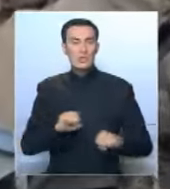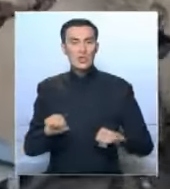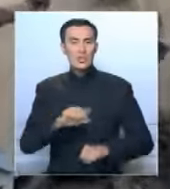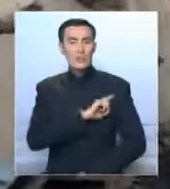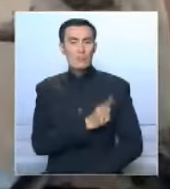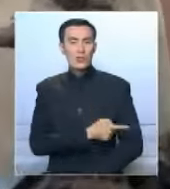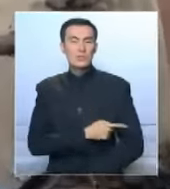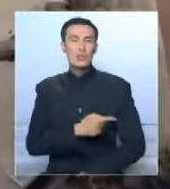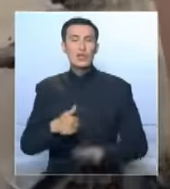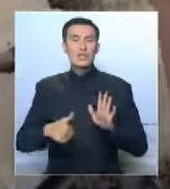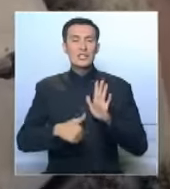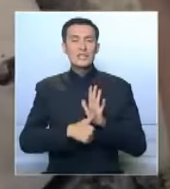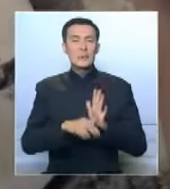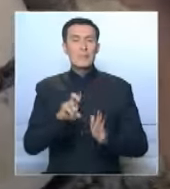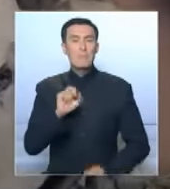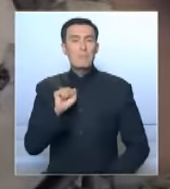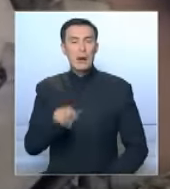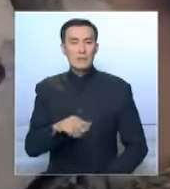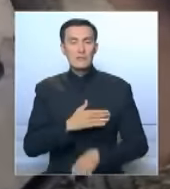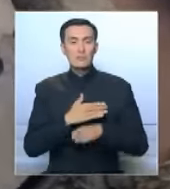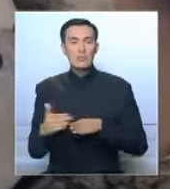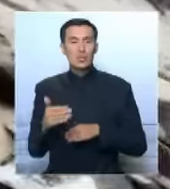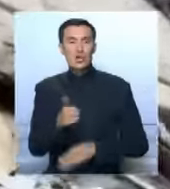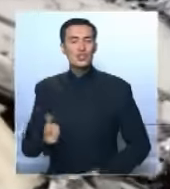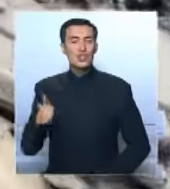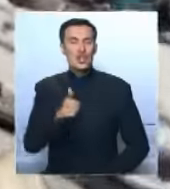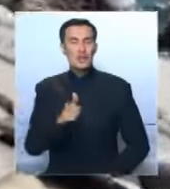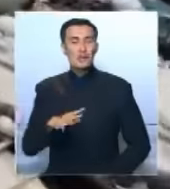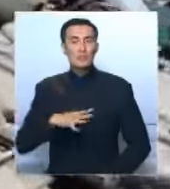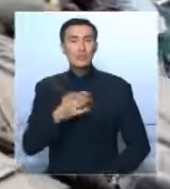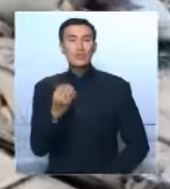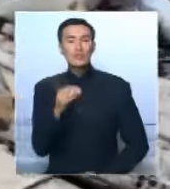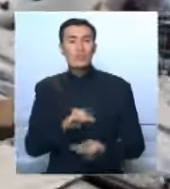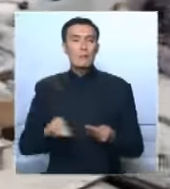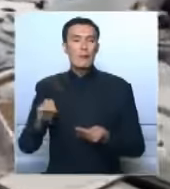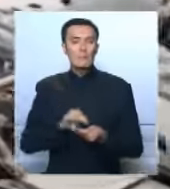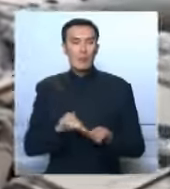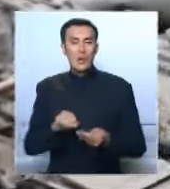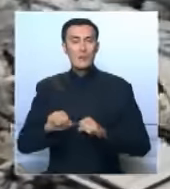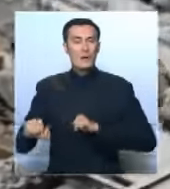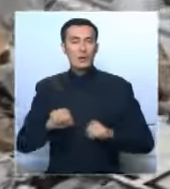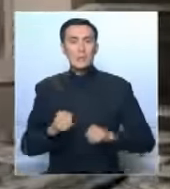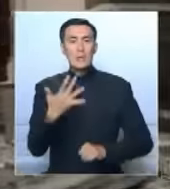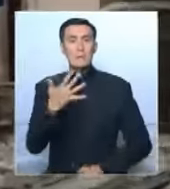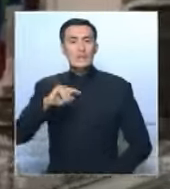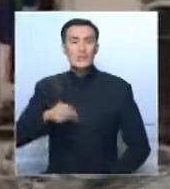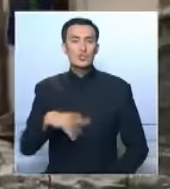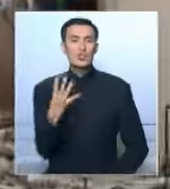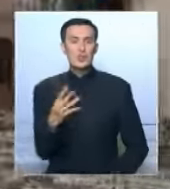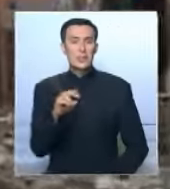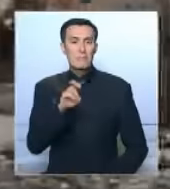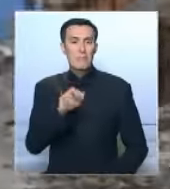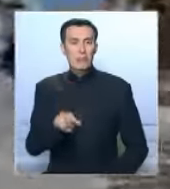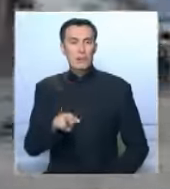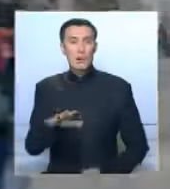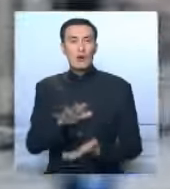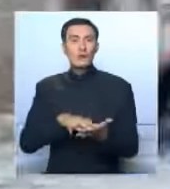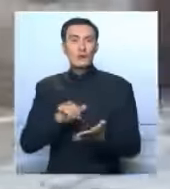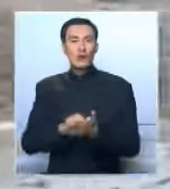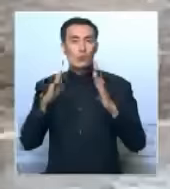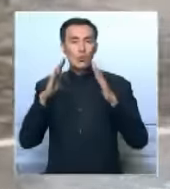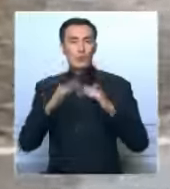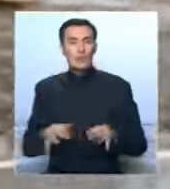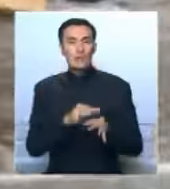землетрясение магнитудой свыше 6. Спустя час произошло еще одно магнитудой 5,4. В руинах сразу